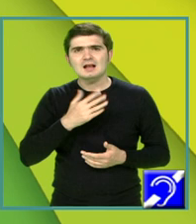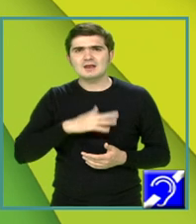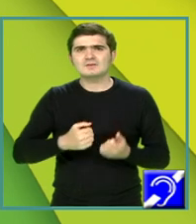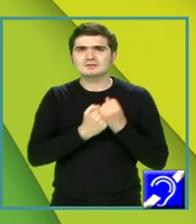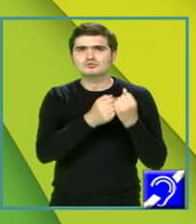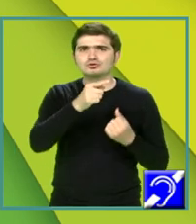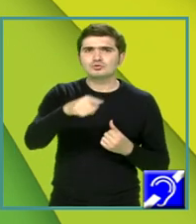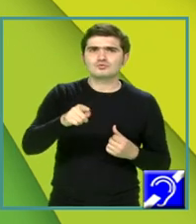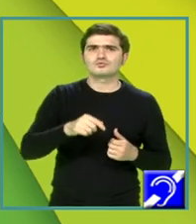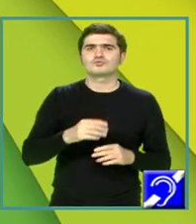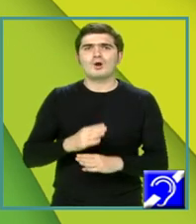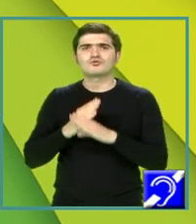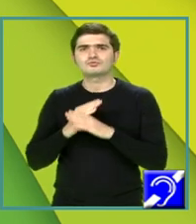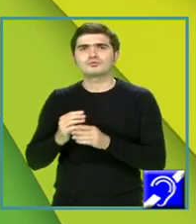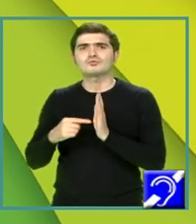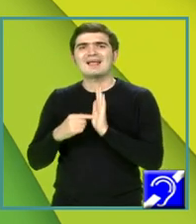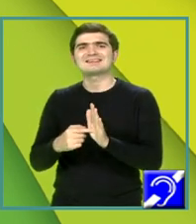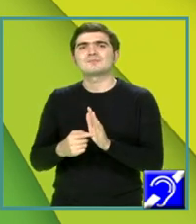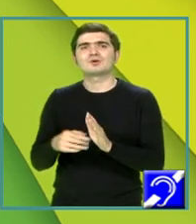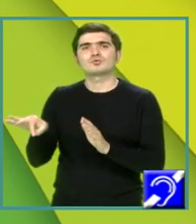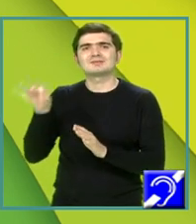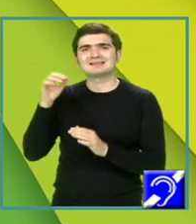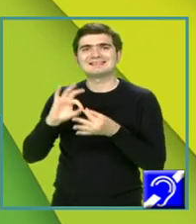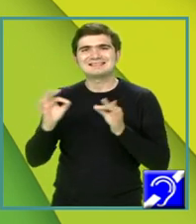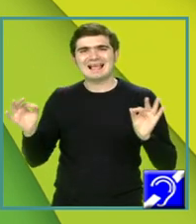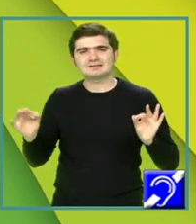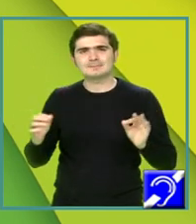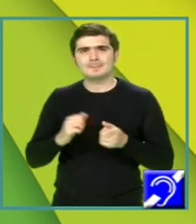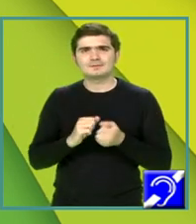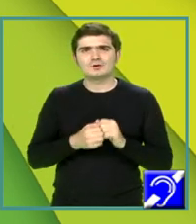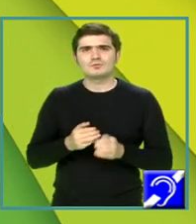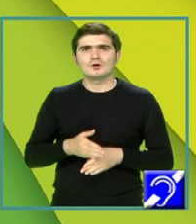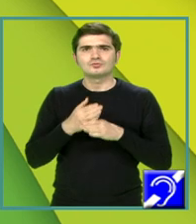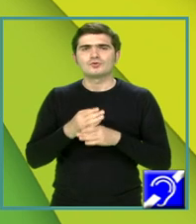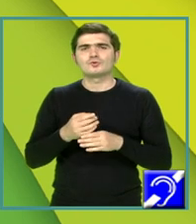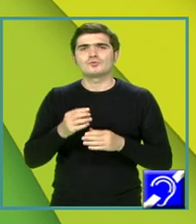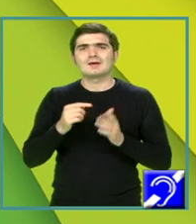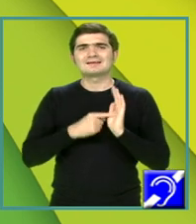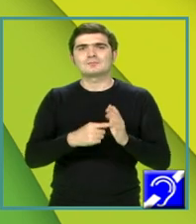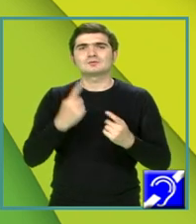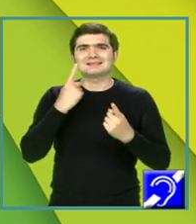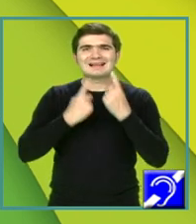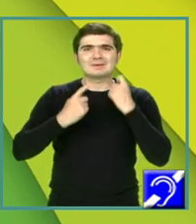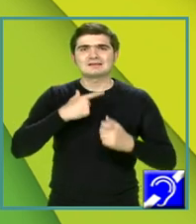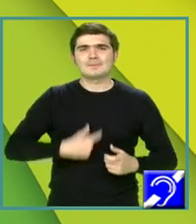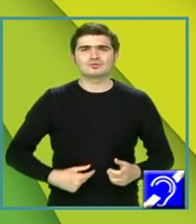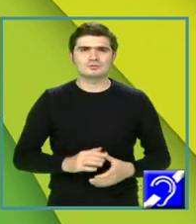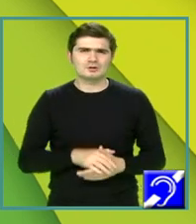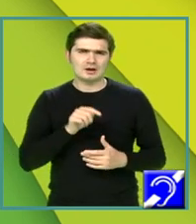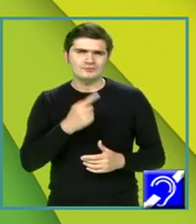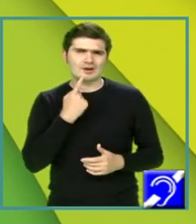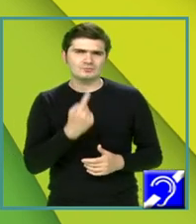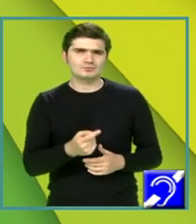susții cu ajutorul exemplelor extrase din text sau al celor din experiența personală. Aici am spus,